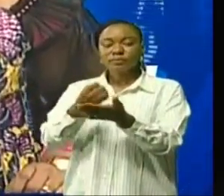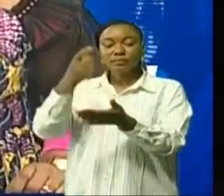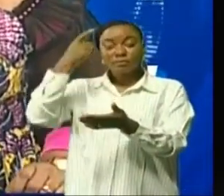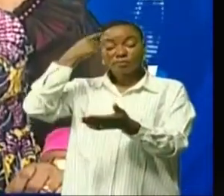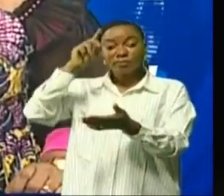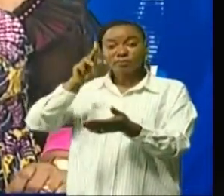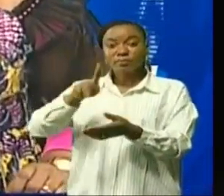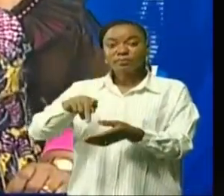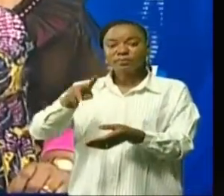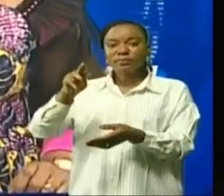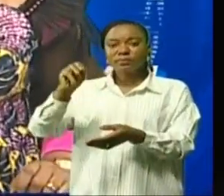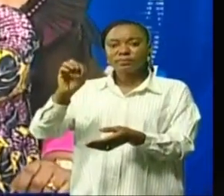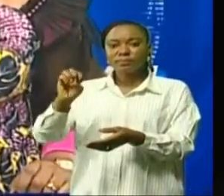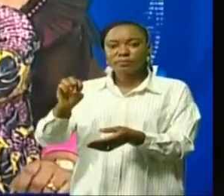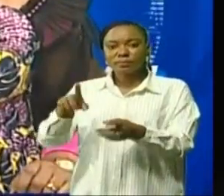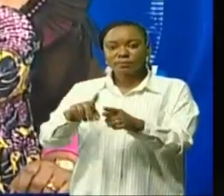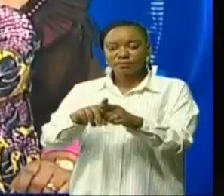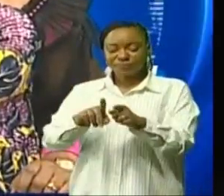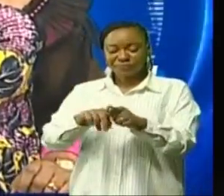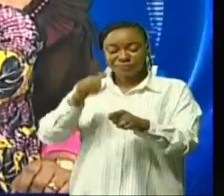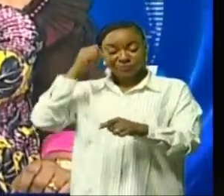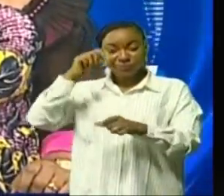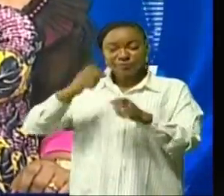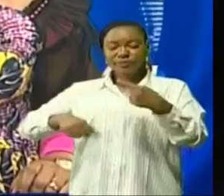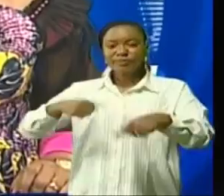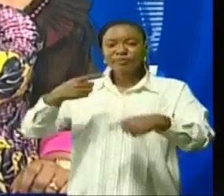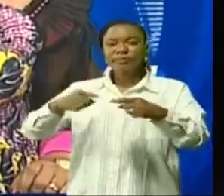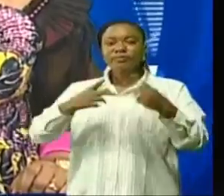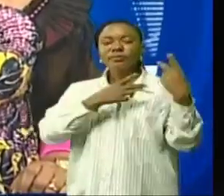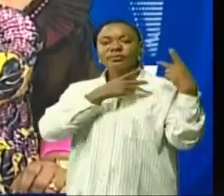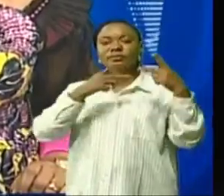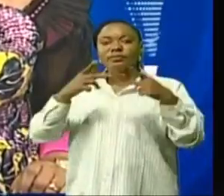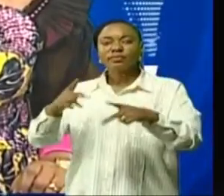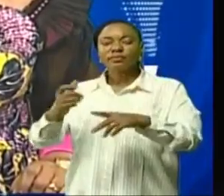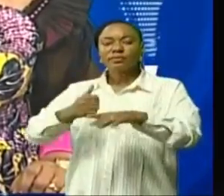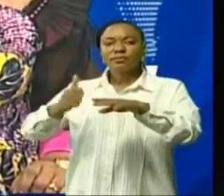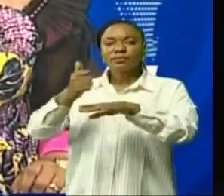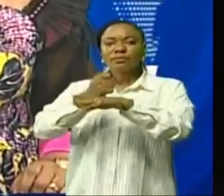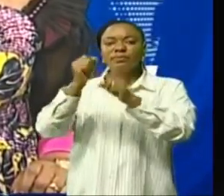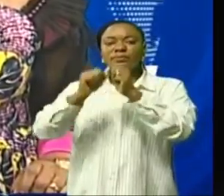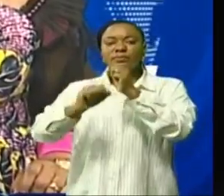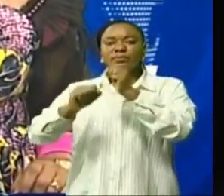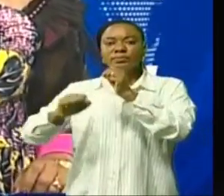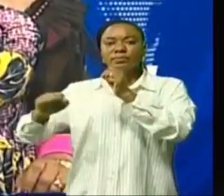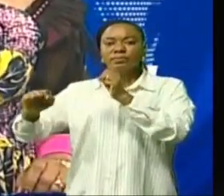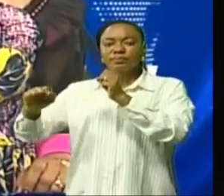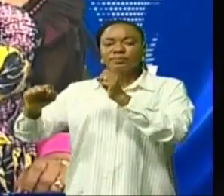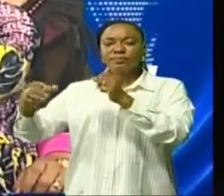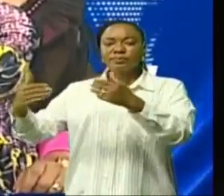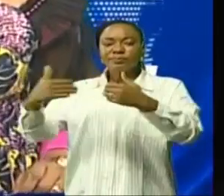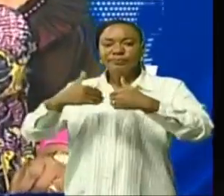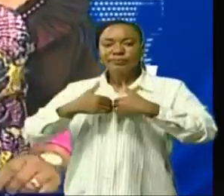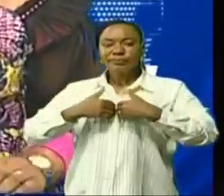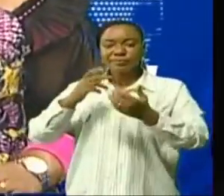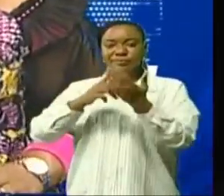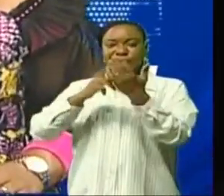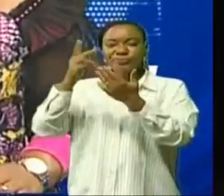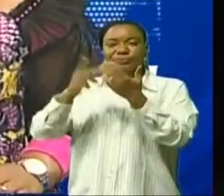PME ces sujets et tant d'autres seront débattus au cours d'un atelier de sensibilisation et de l'appropriation du projet